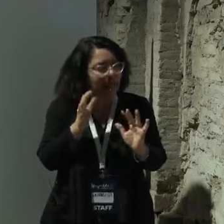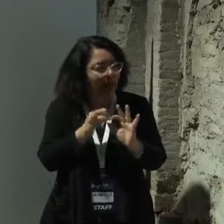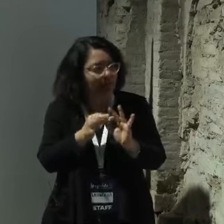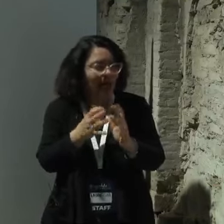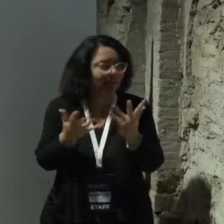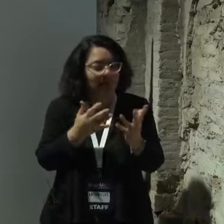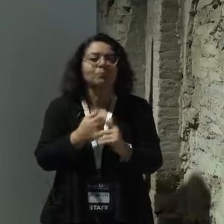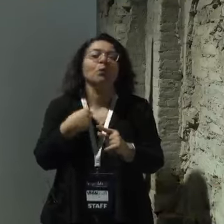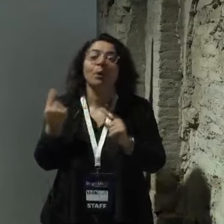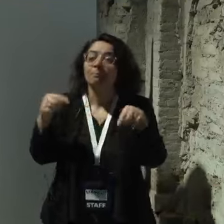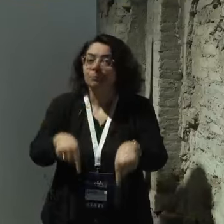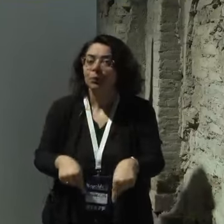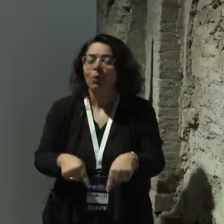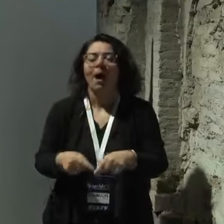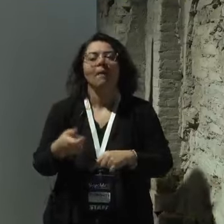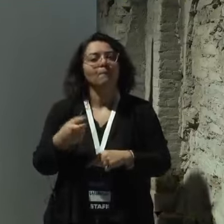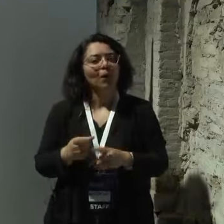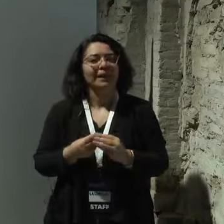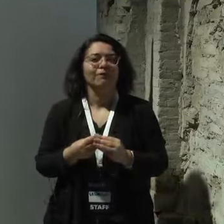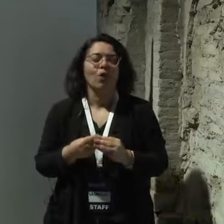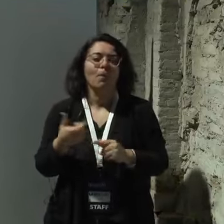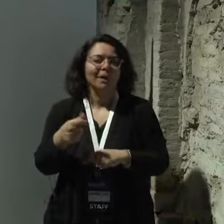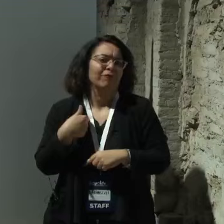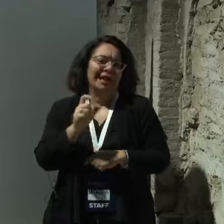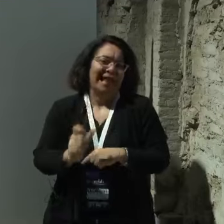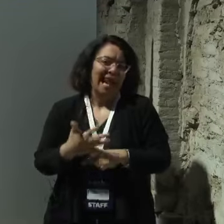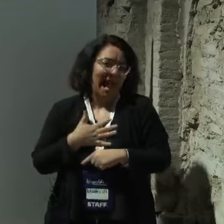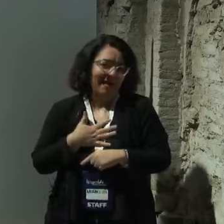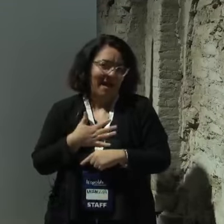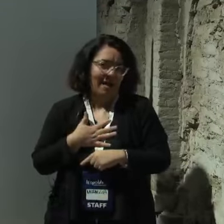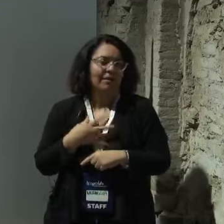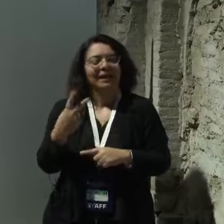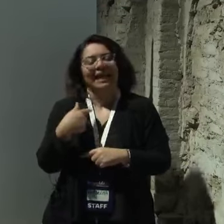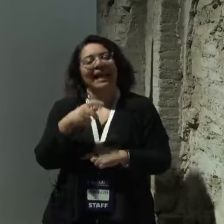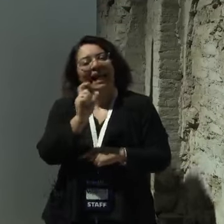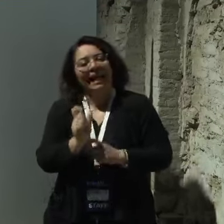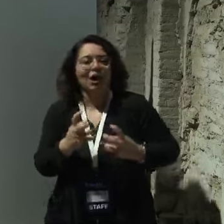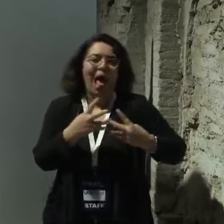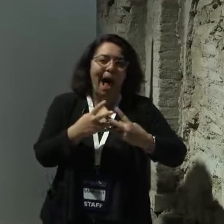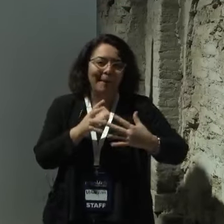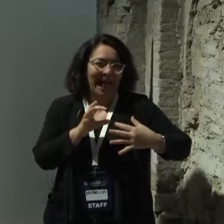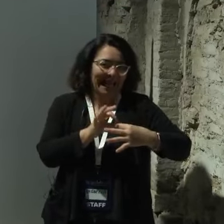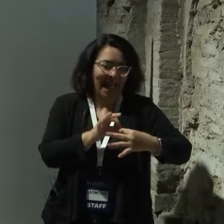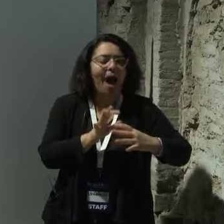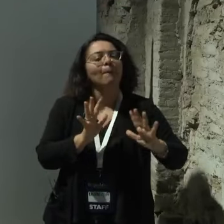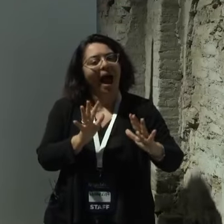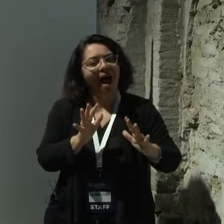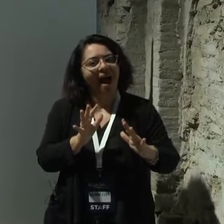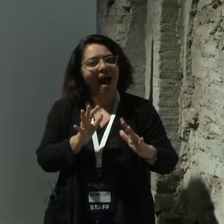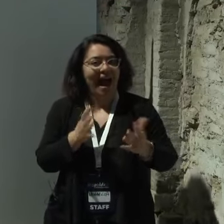motivo per cui sono qui è fondamentalmente perché io sono italiana, sono italo-americana ora e ho trovato sicuramente